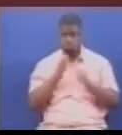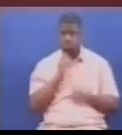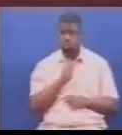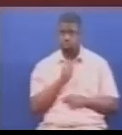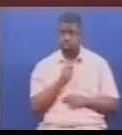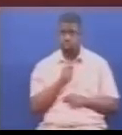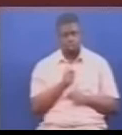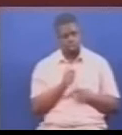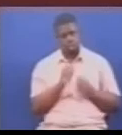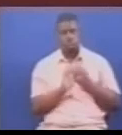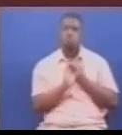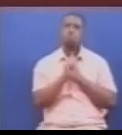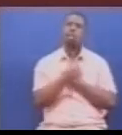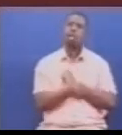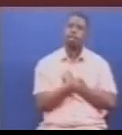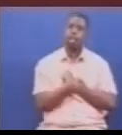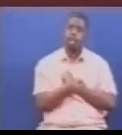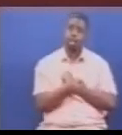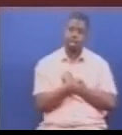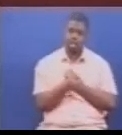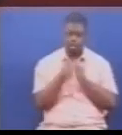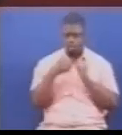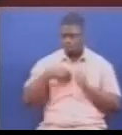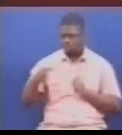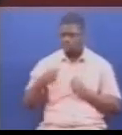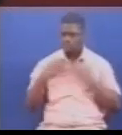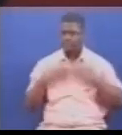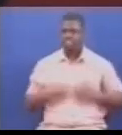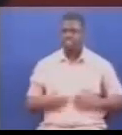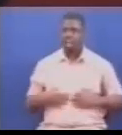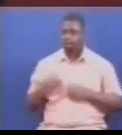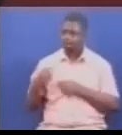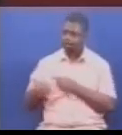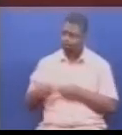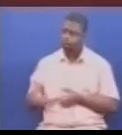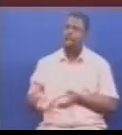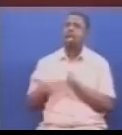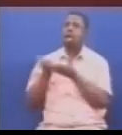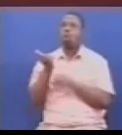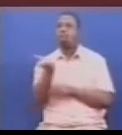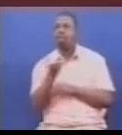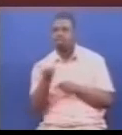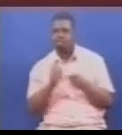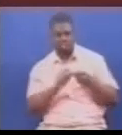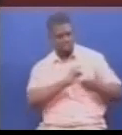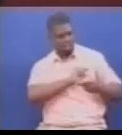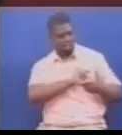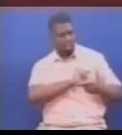kwa niyaba ya waziri wa afya, maendere wa jamii, jisia, wazena wa toto,